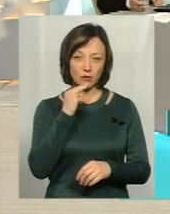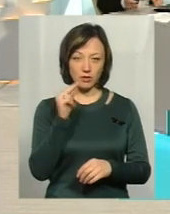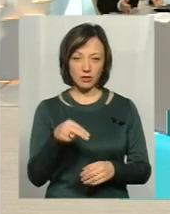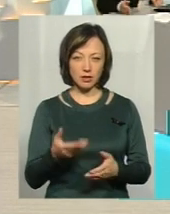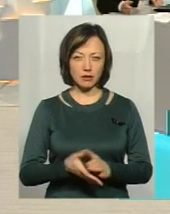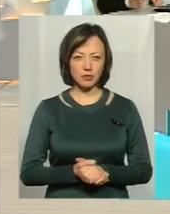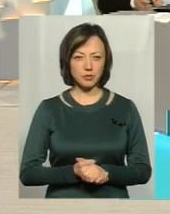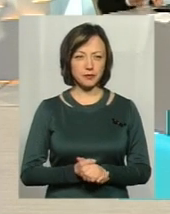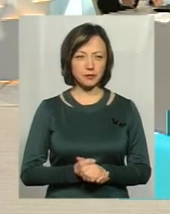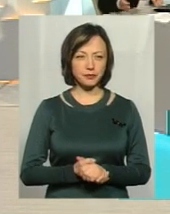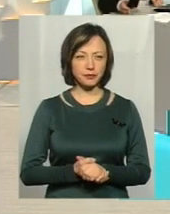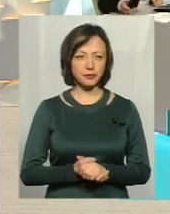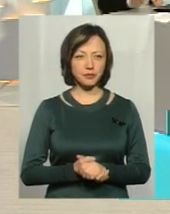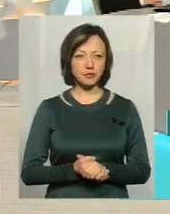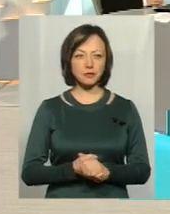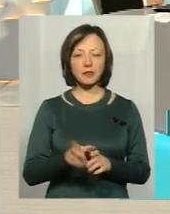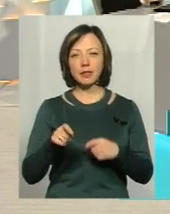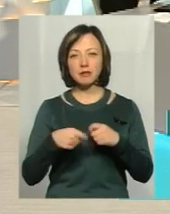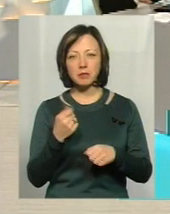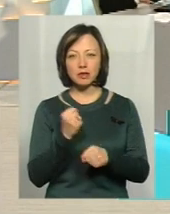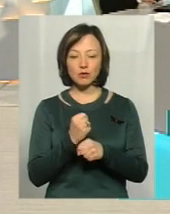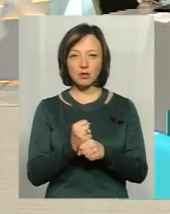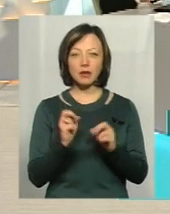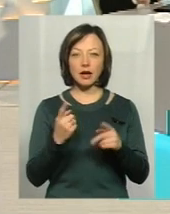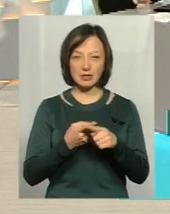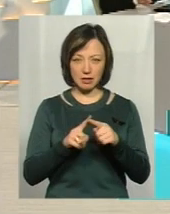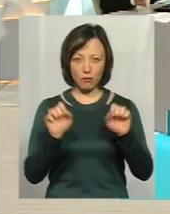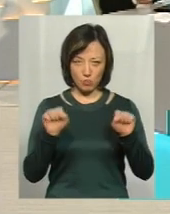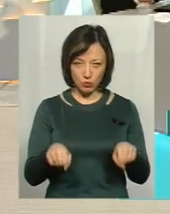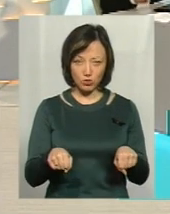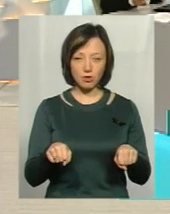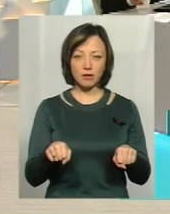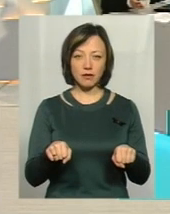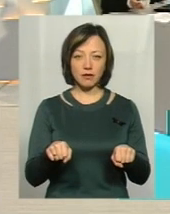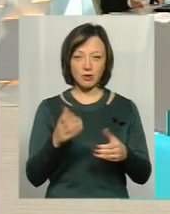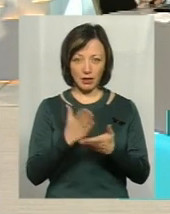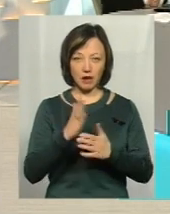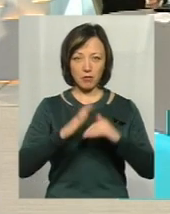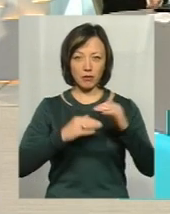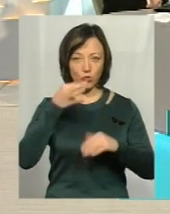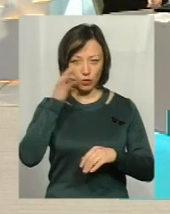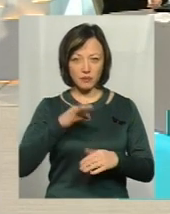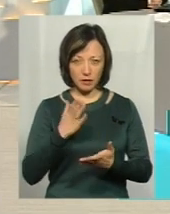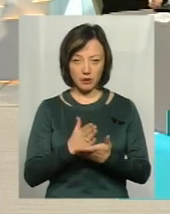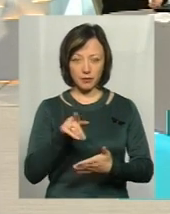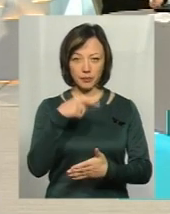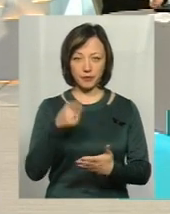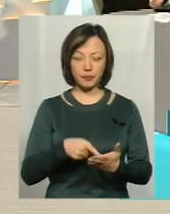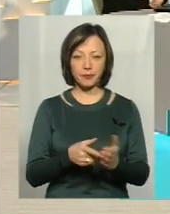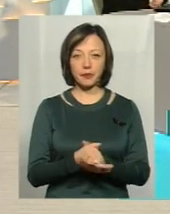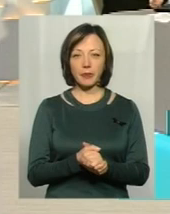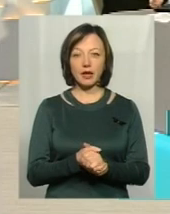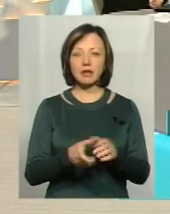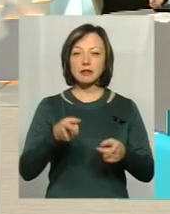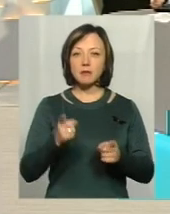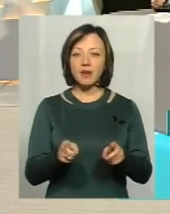була його провина, звитки, які він завдав? Чи це практика звичайна? Насправді, це вид